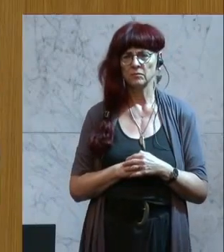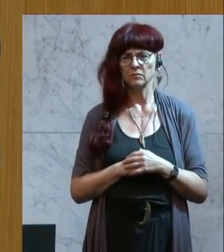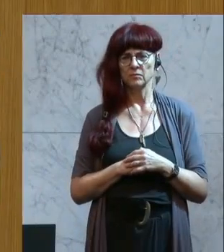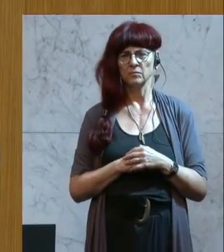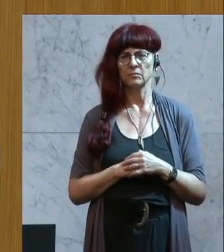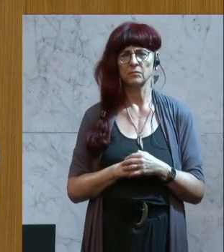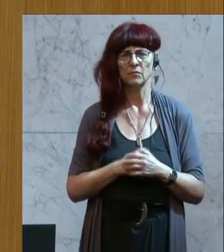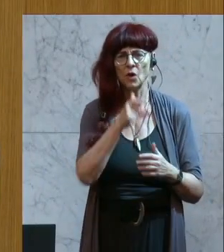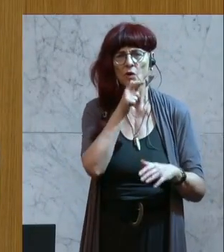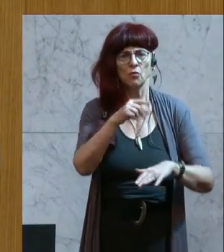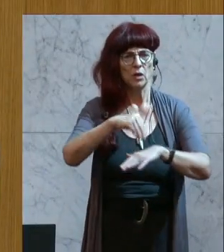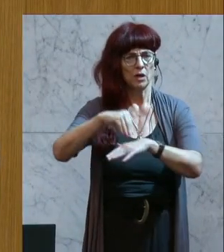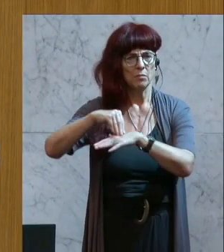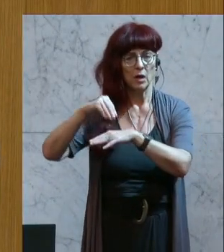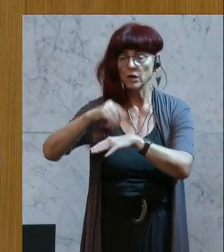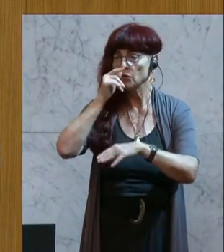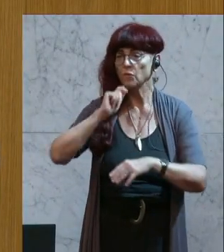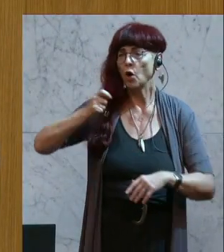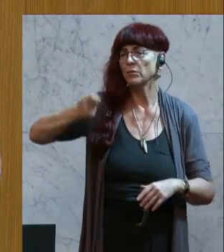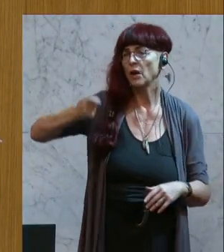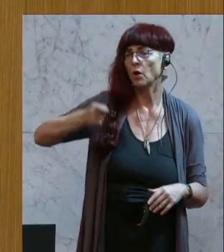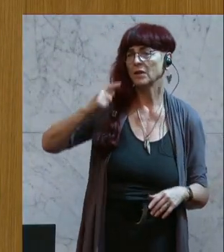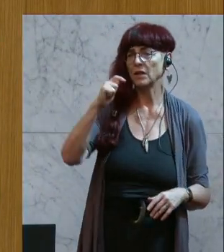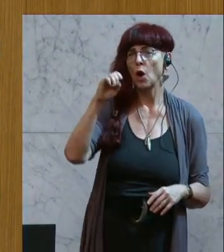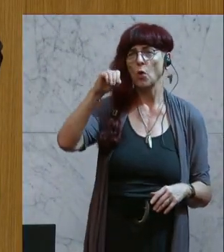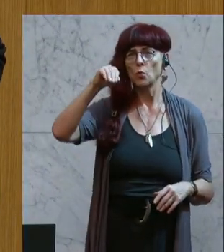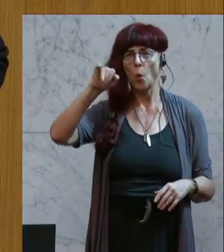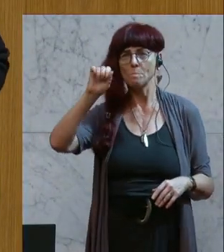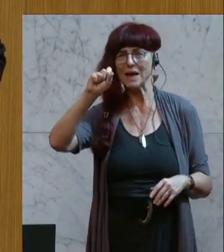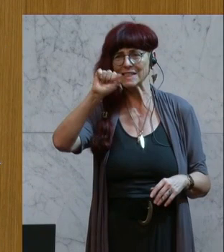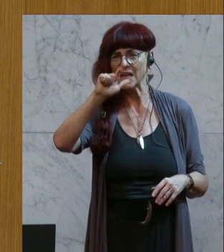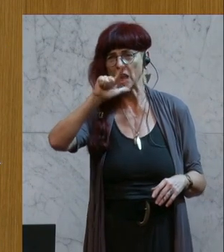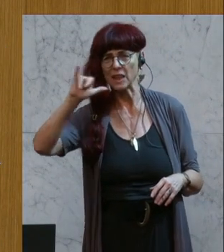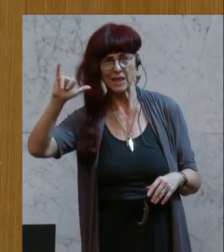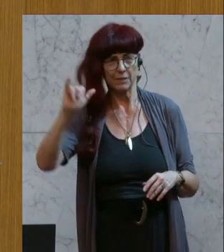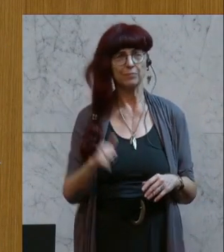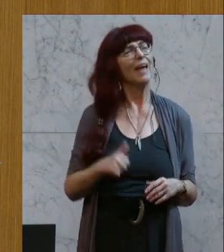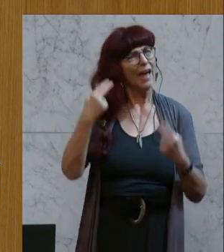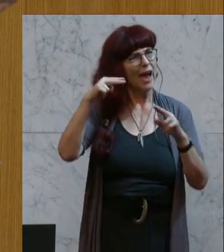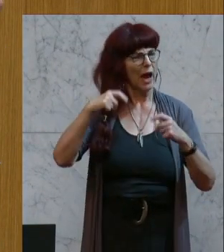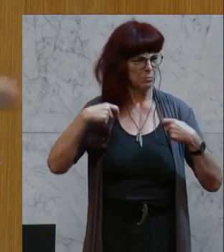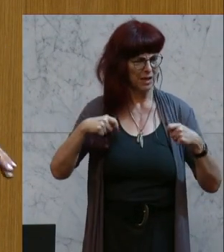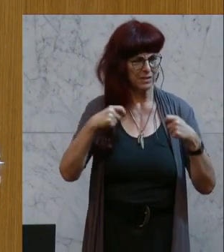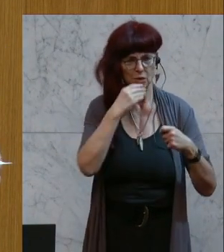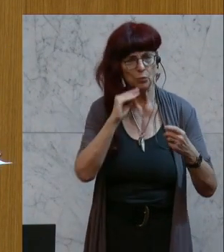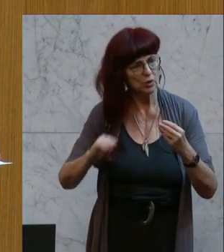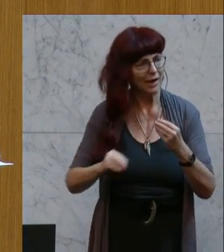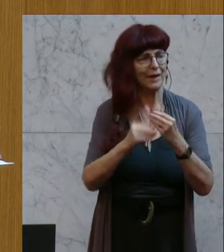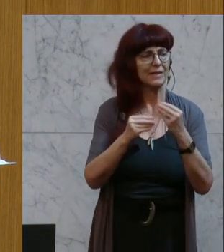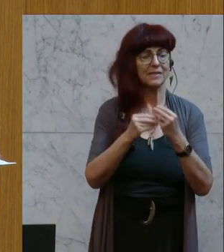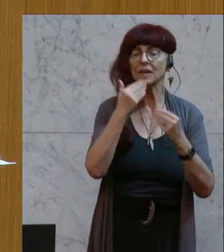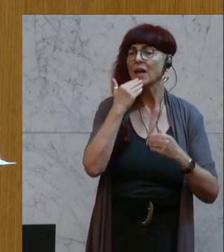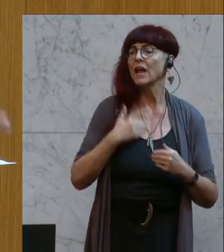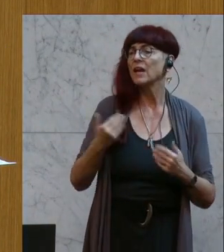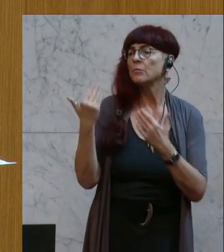Zu Wort gemeldet hat sich die Frau Abgeordnete Tomaselli. Bitte sehr. Danke, Herr Präsident. Wenn ich das noch ergänzen darf, lieben Gruß vom Kollegen